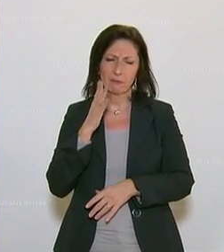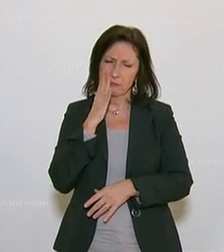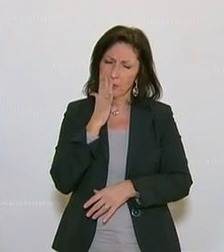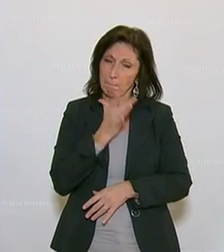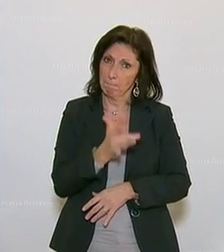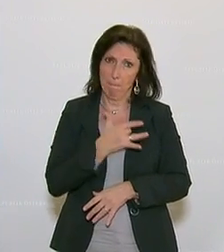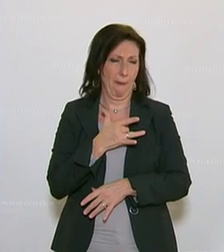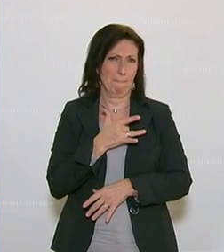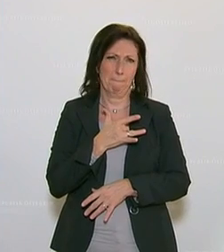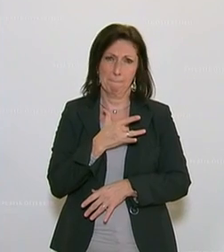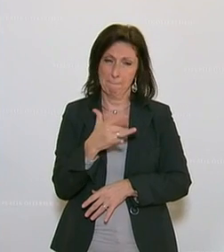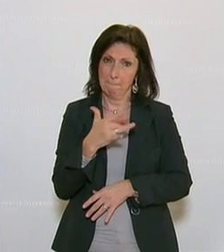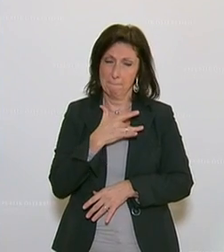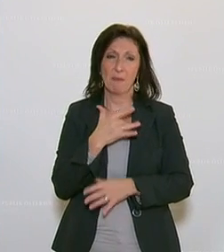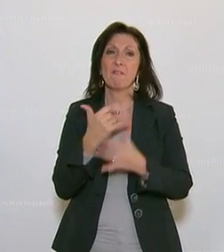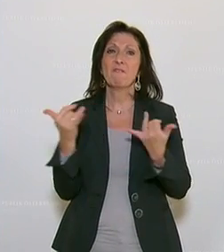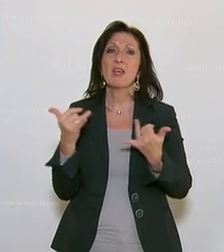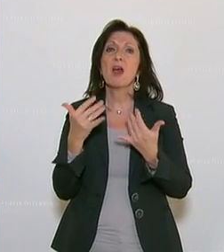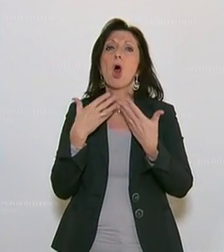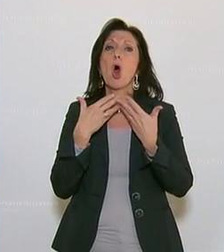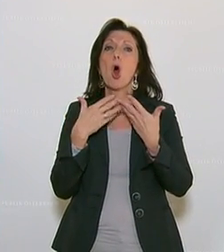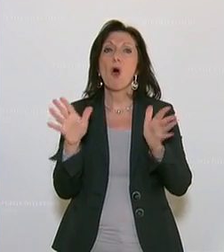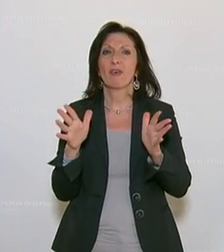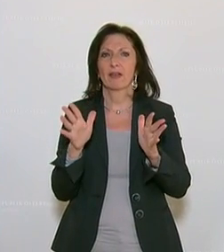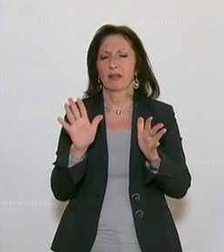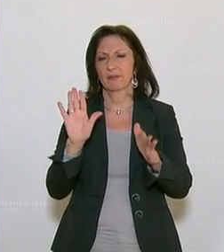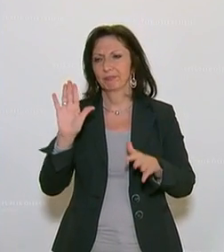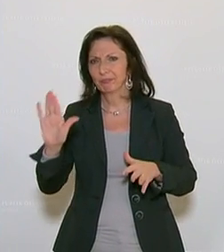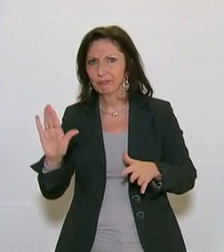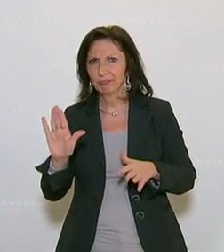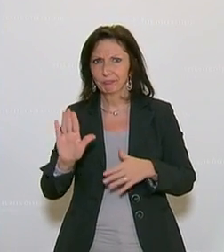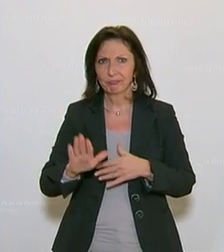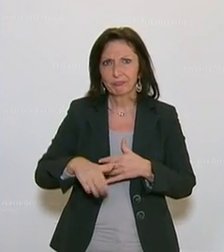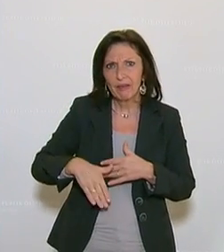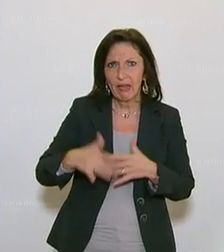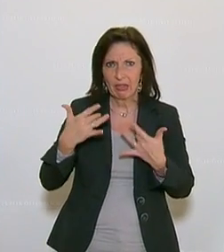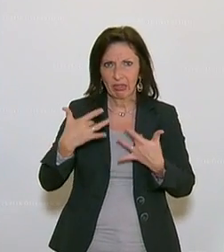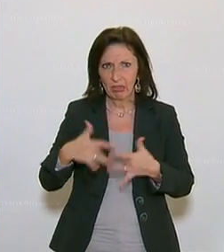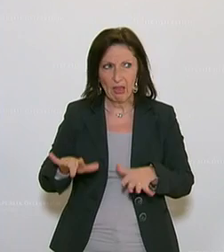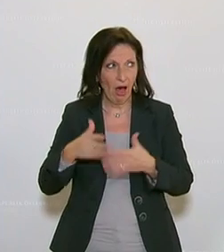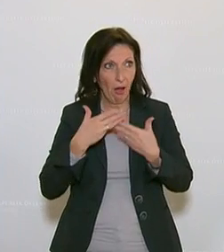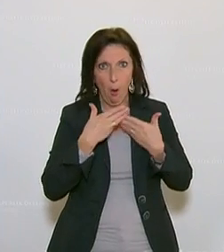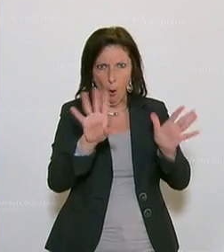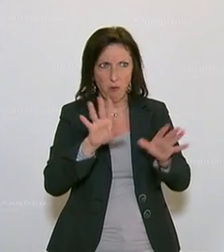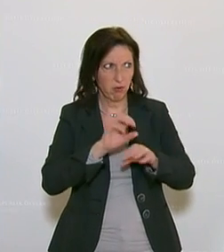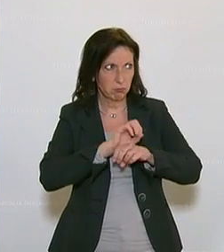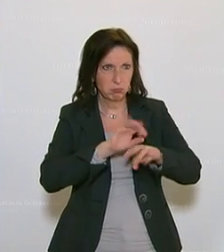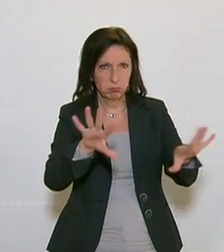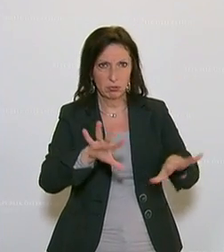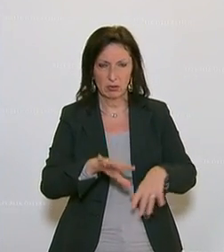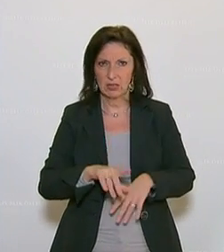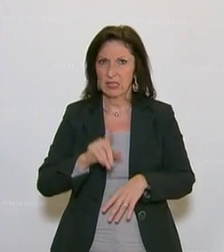Die verletzt durch ein Öffentlichmachen von Intimitäten, von Nacktheit, von